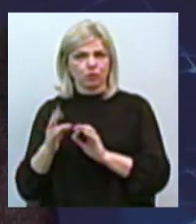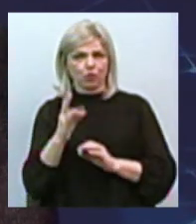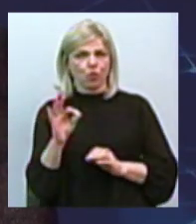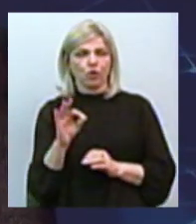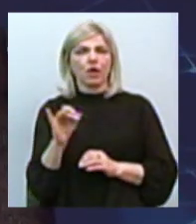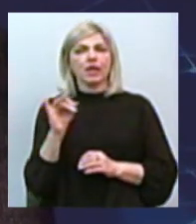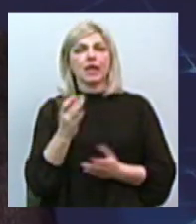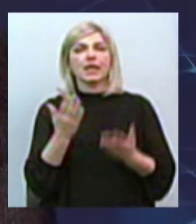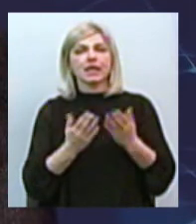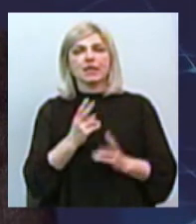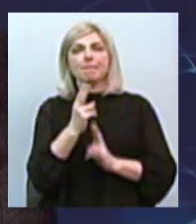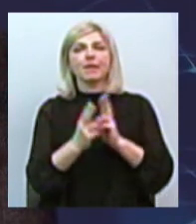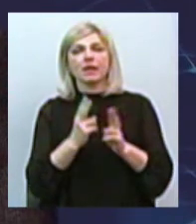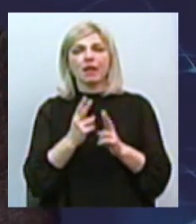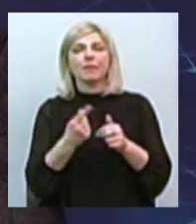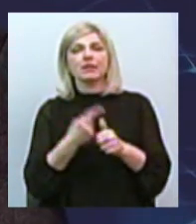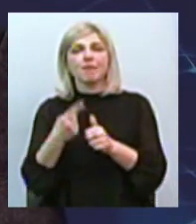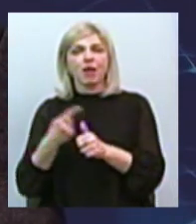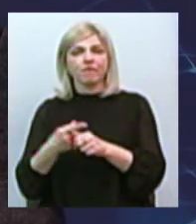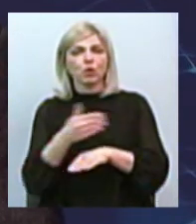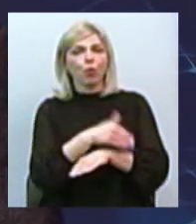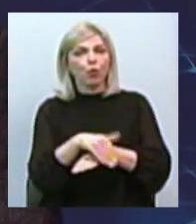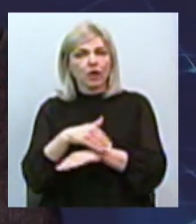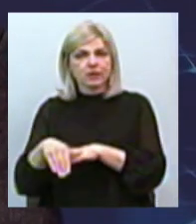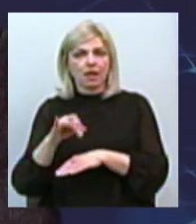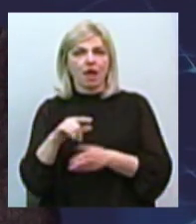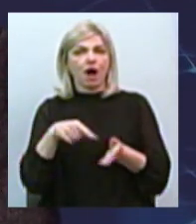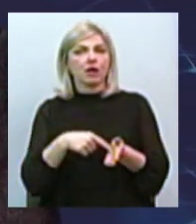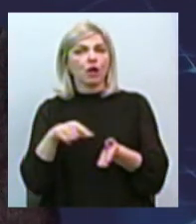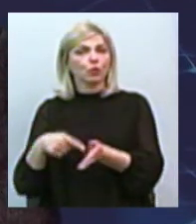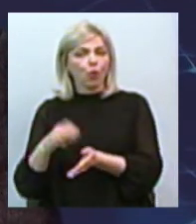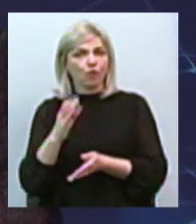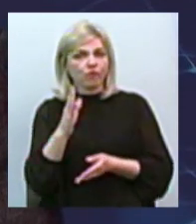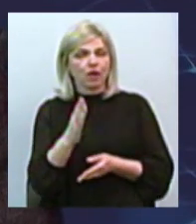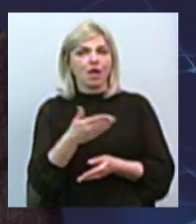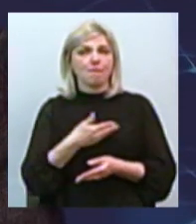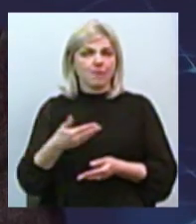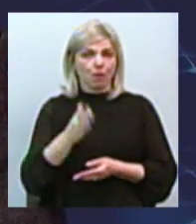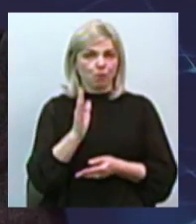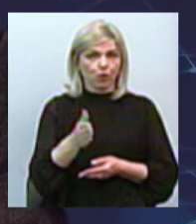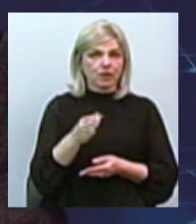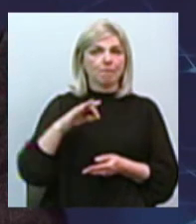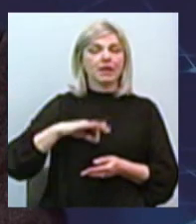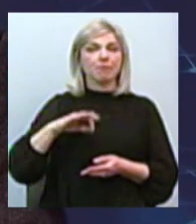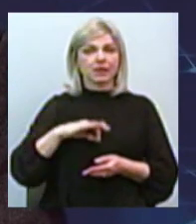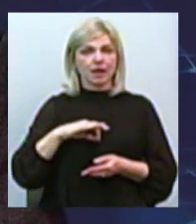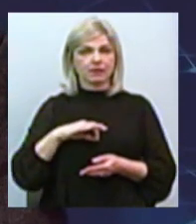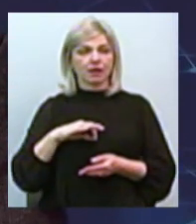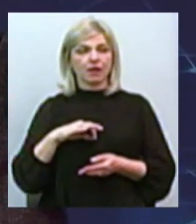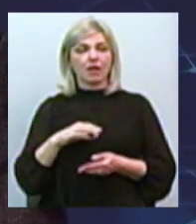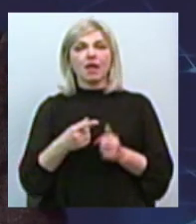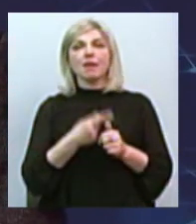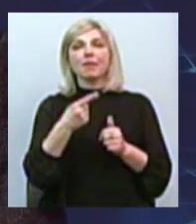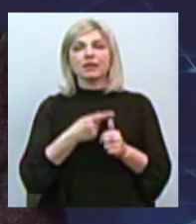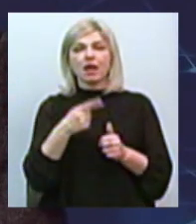при переименуваннях улиц, при переименуваннях городів ми будемо применять, іспользувати імена